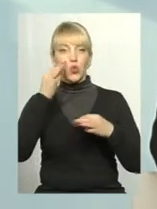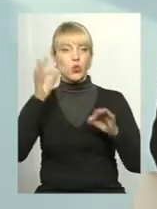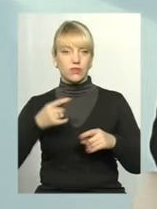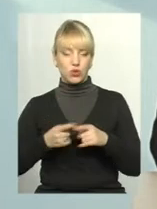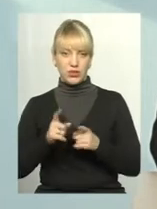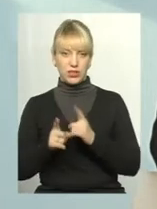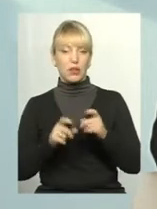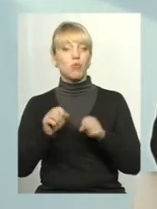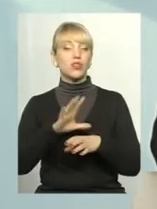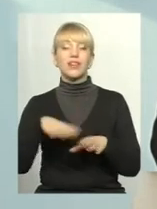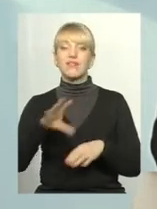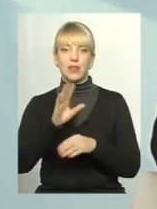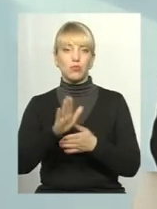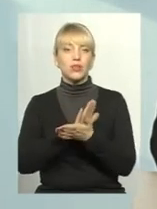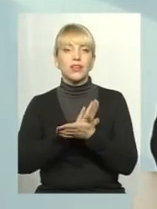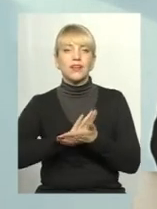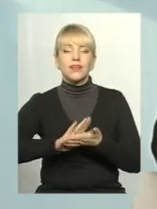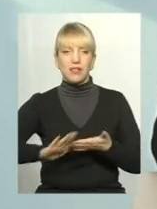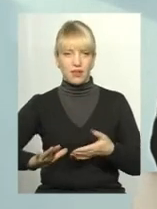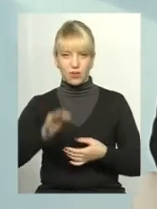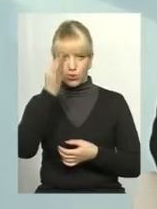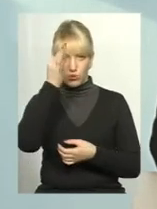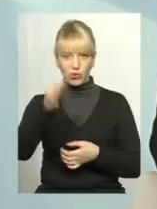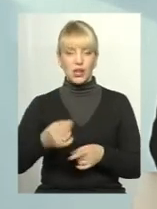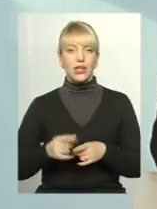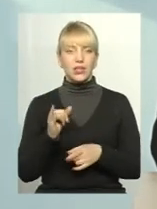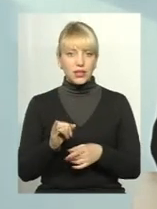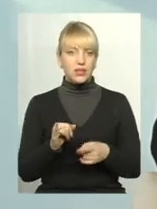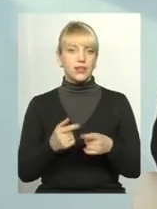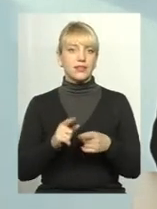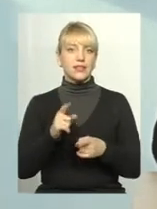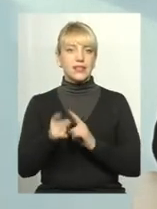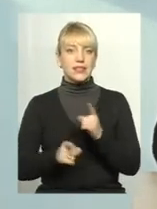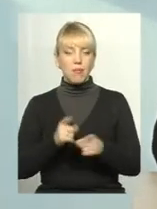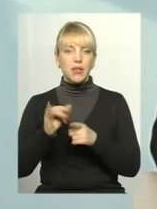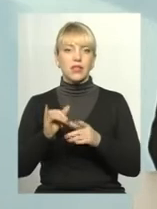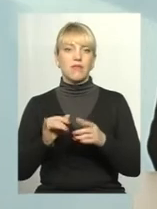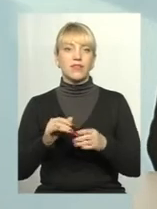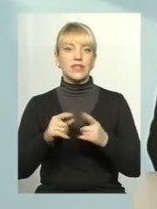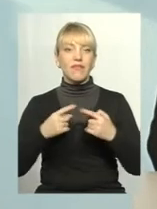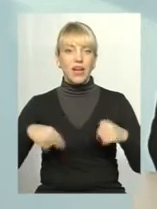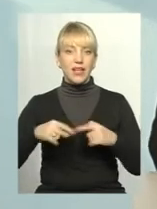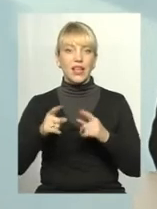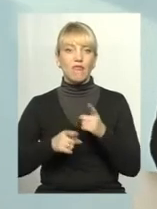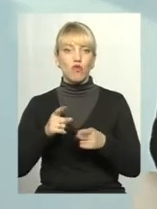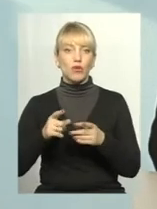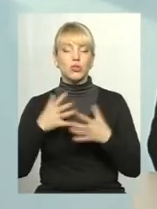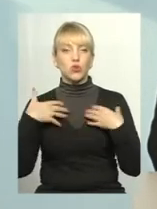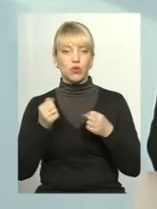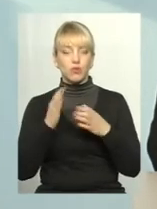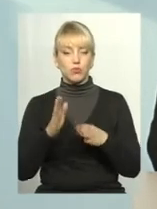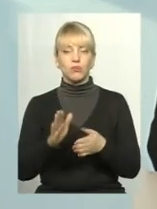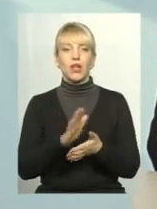можливо не все зразу піде глядкою, ці зміни в сфері охорони здоров'я ми будемо відшліфовувати